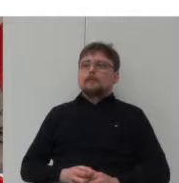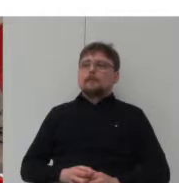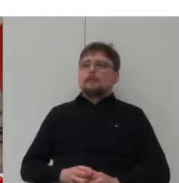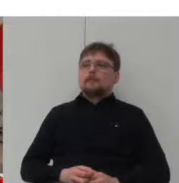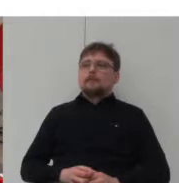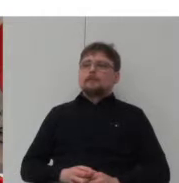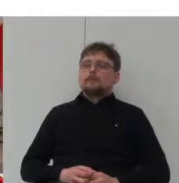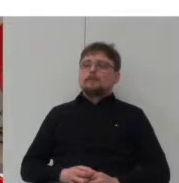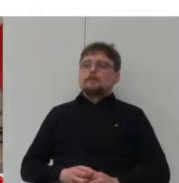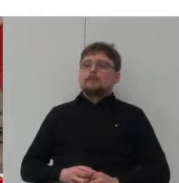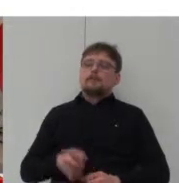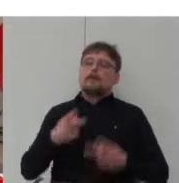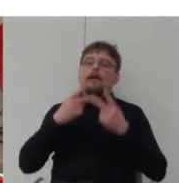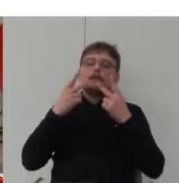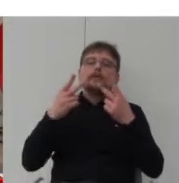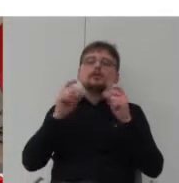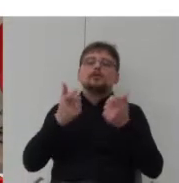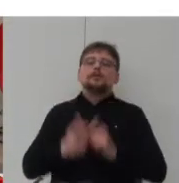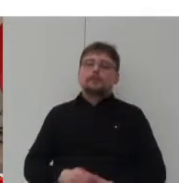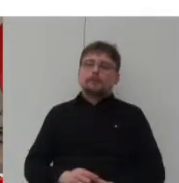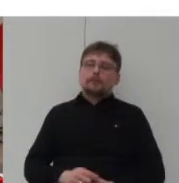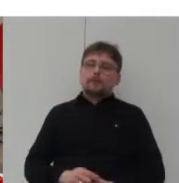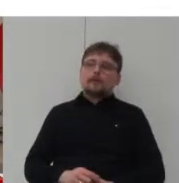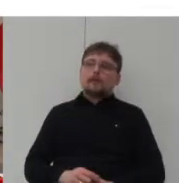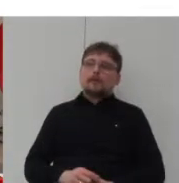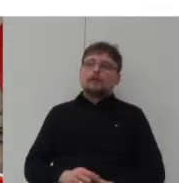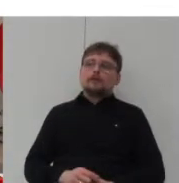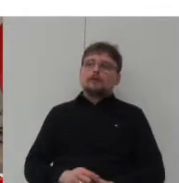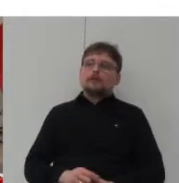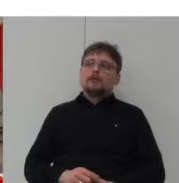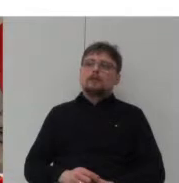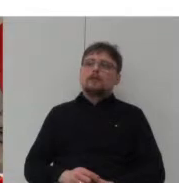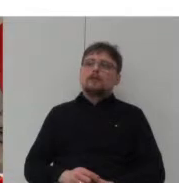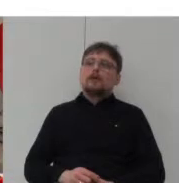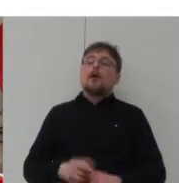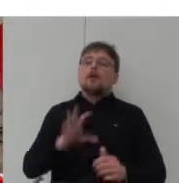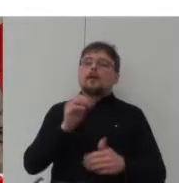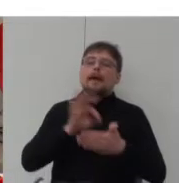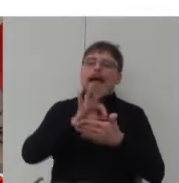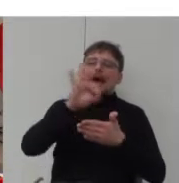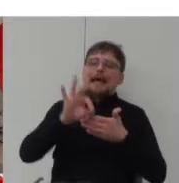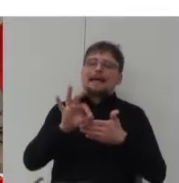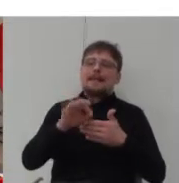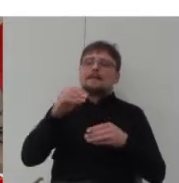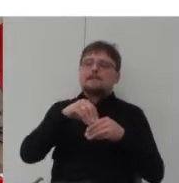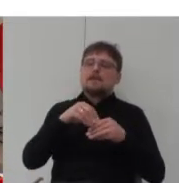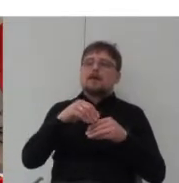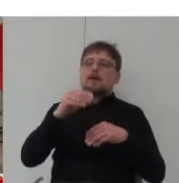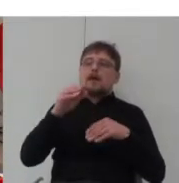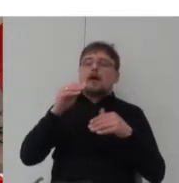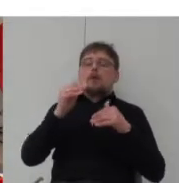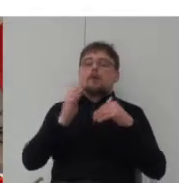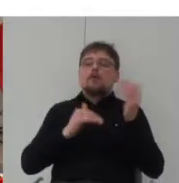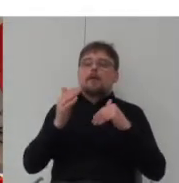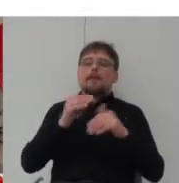przede wszystkim na znaczeniu architektury w przypadku takiej budowy w przypadku takiej metody na